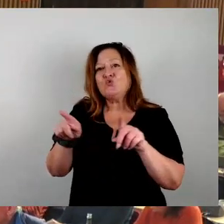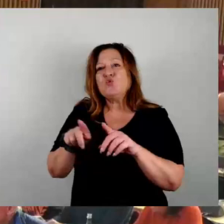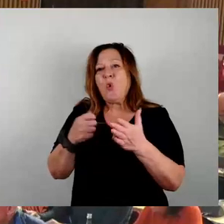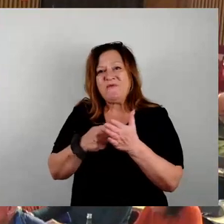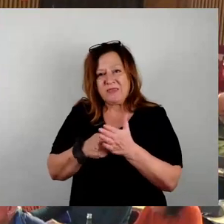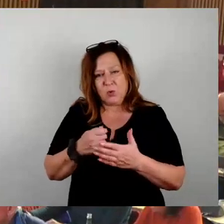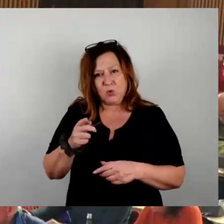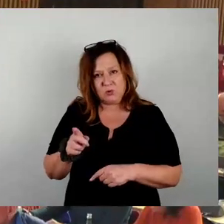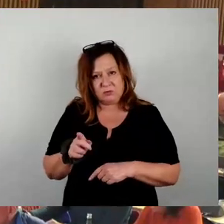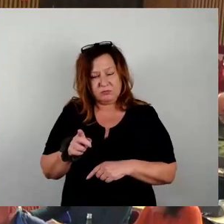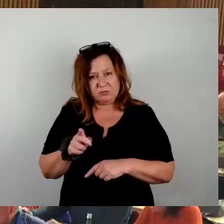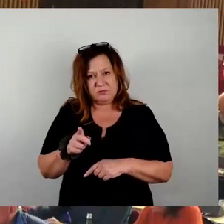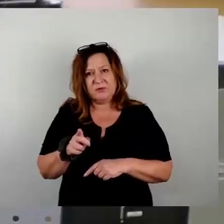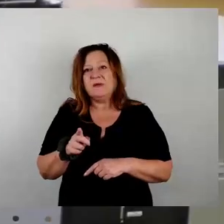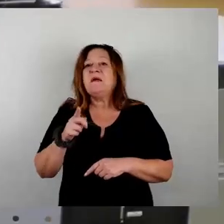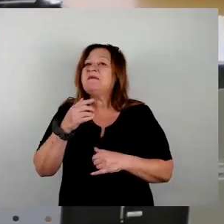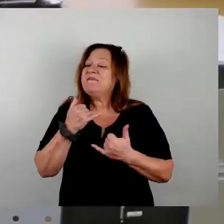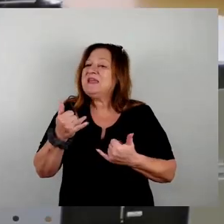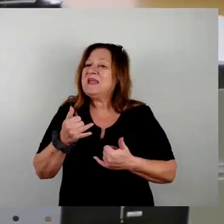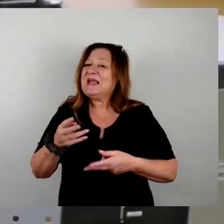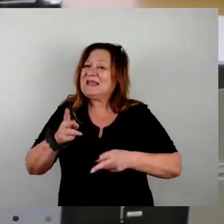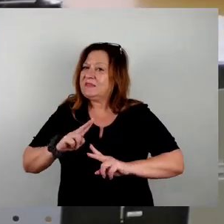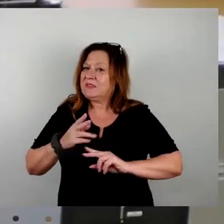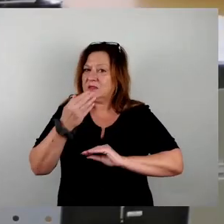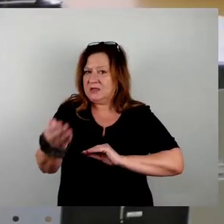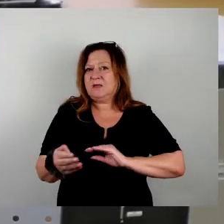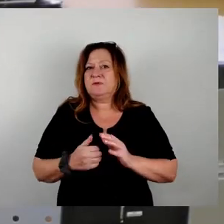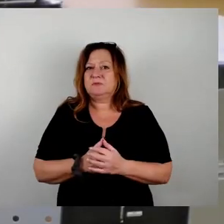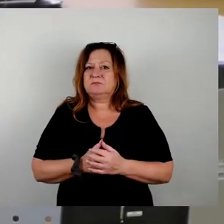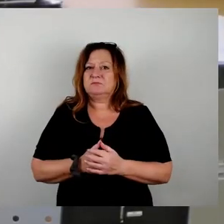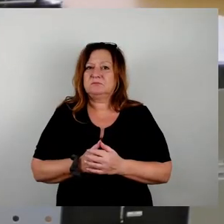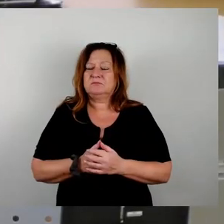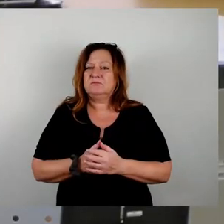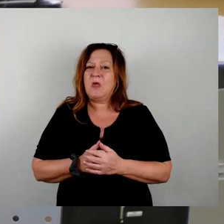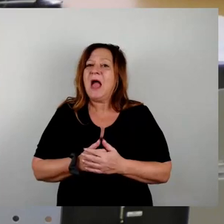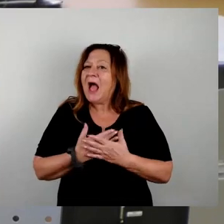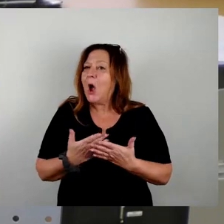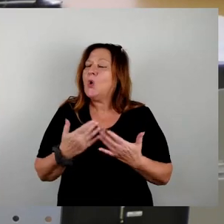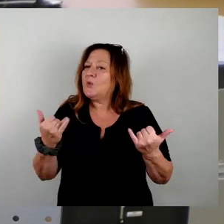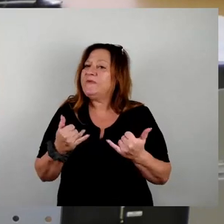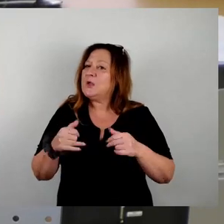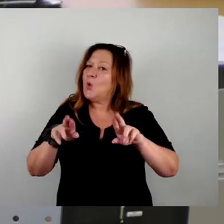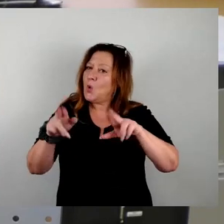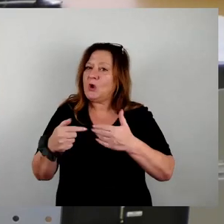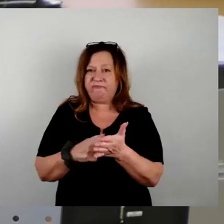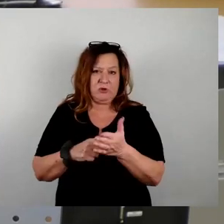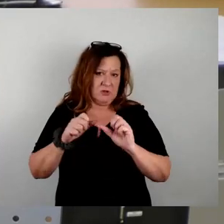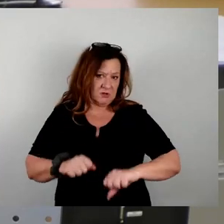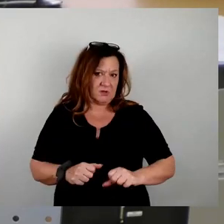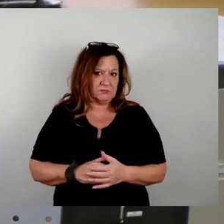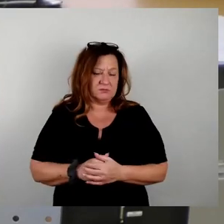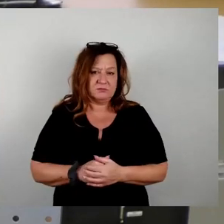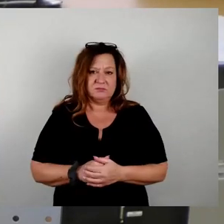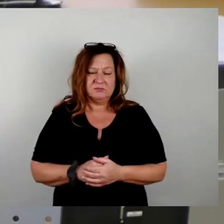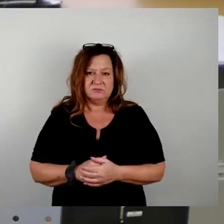die als Darlehen ausreichen sollten. Wir sollten sie notfalls zurückfordern. Wir sehen in der Vorlage,